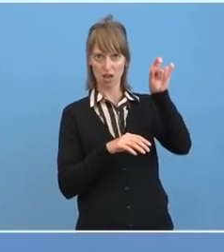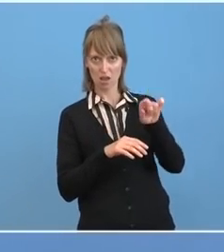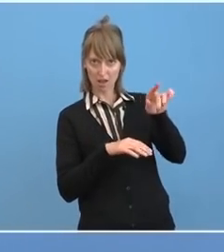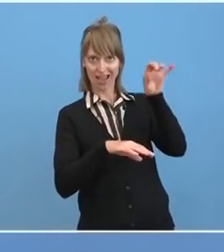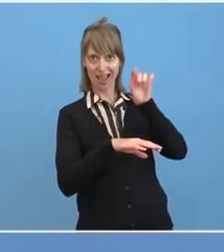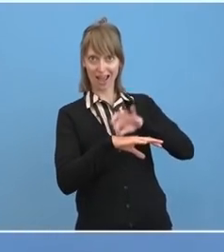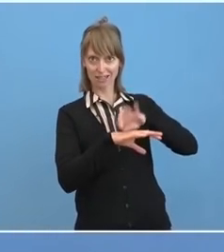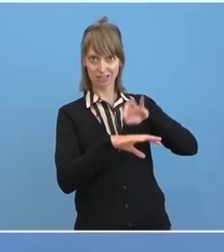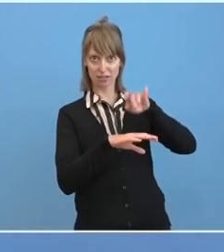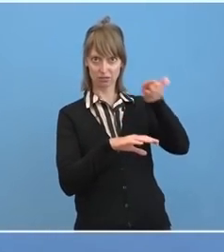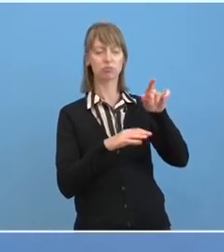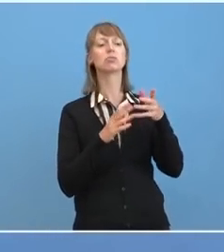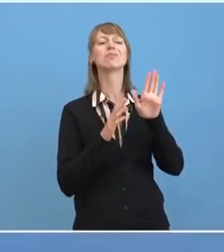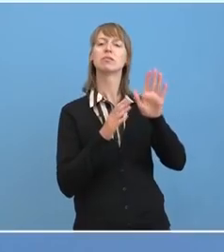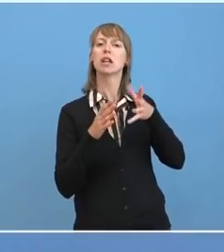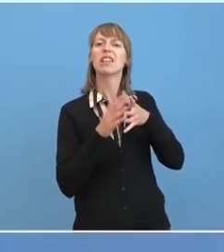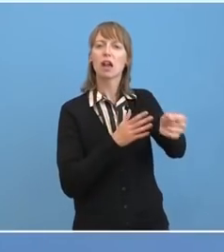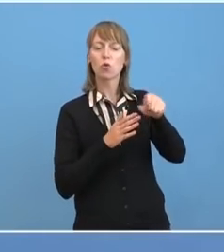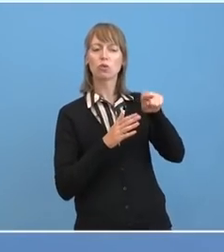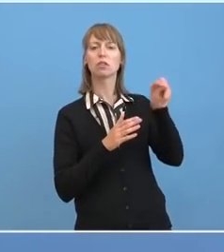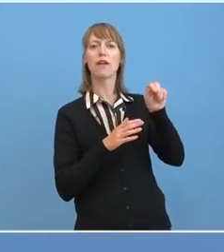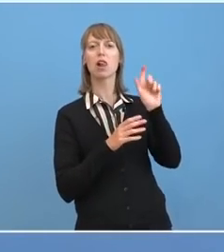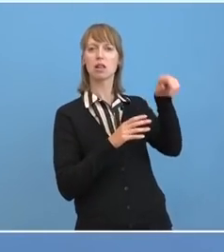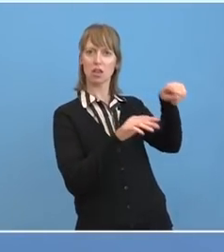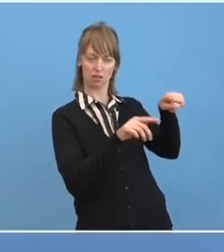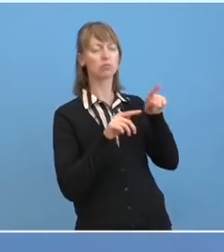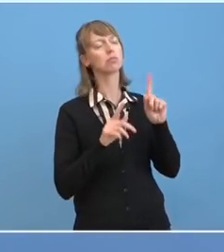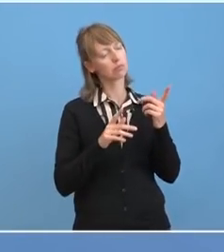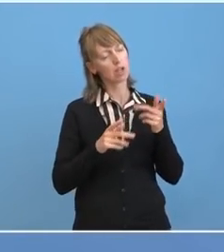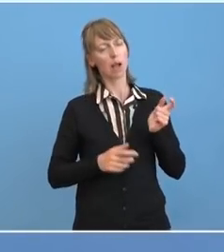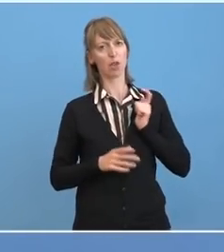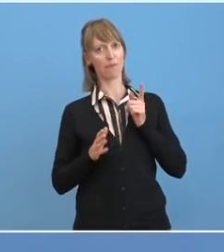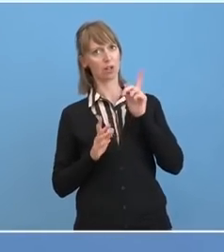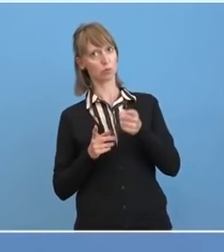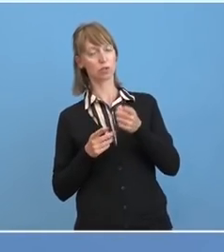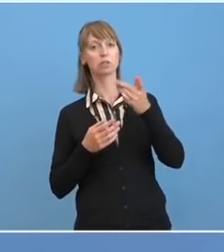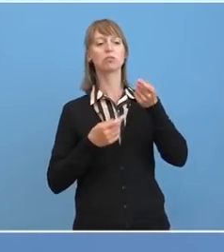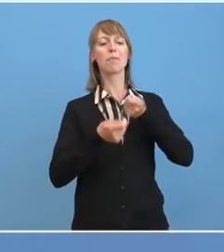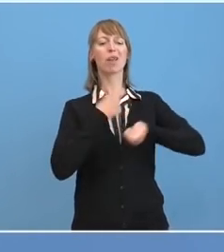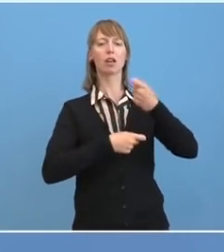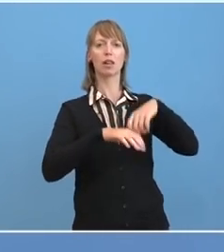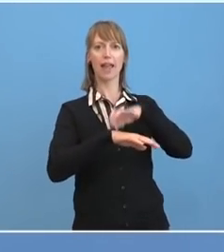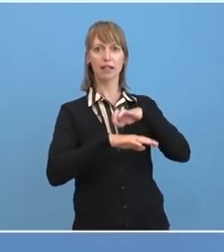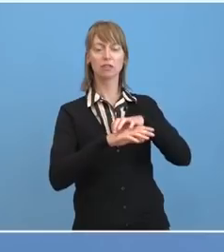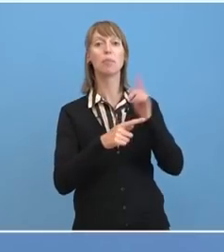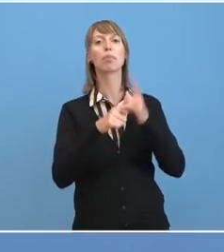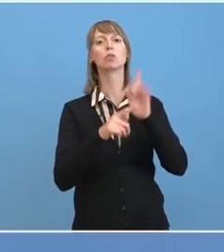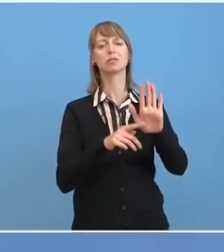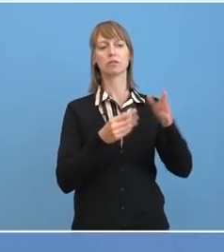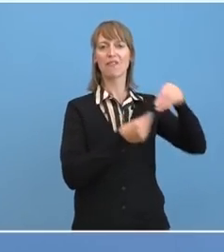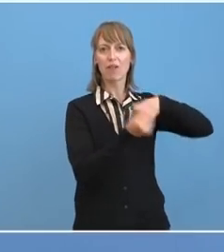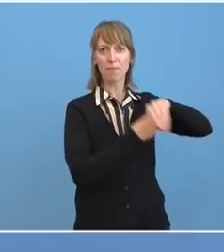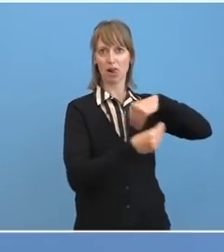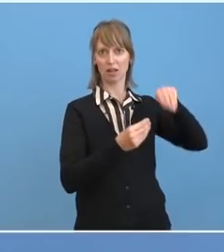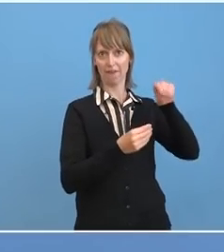Diagnose der Ärzte in der Charité ausfällt. Es sind ausschließlich die Ärzte, die behandelnden Ärzte und die Familie des